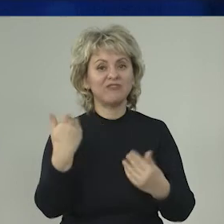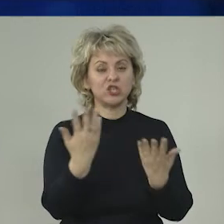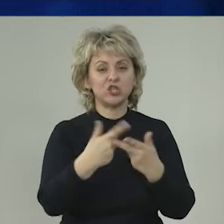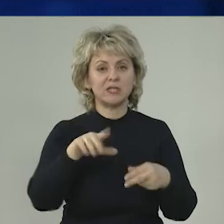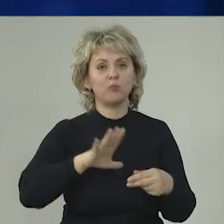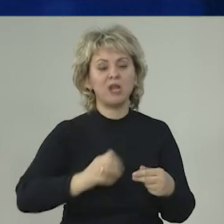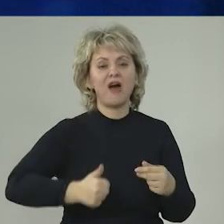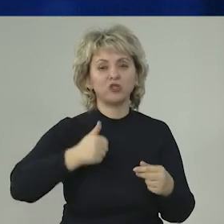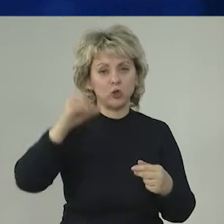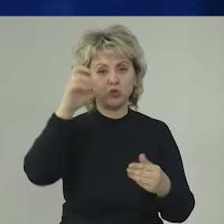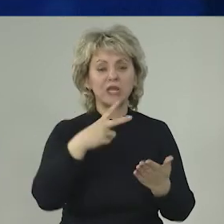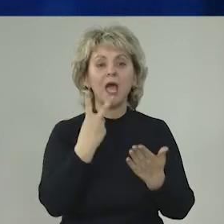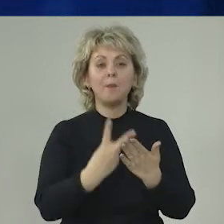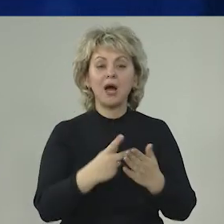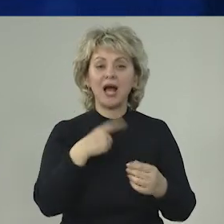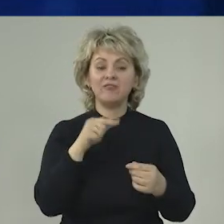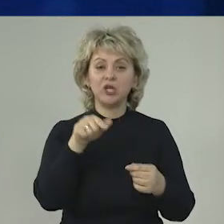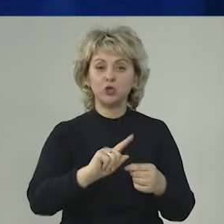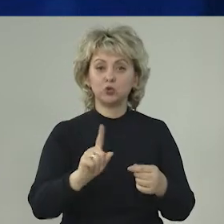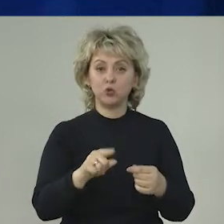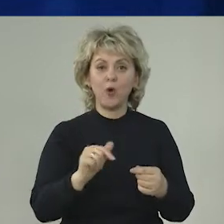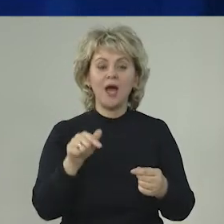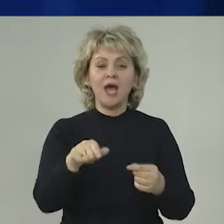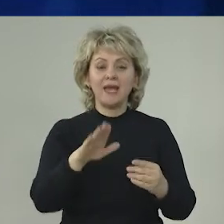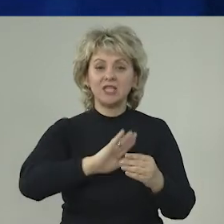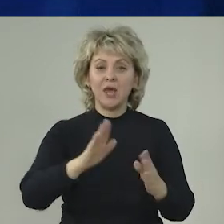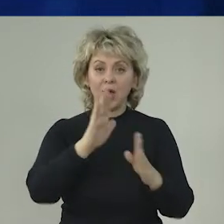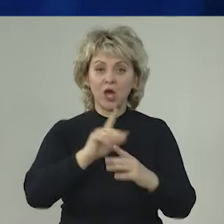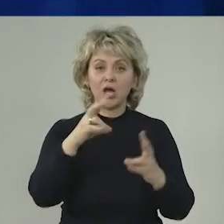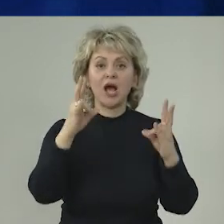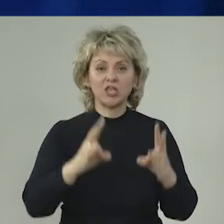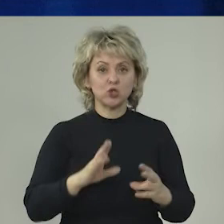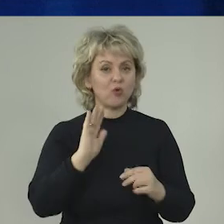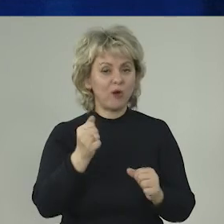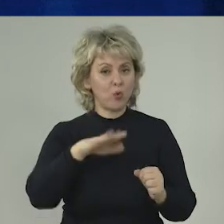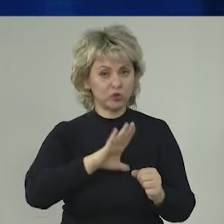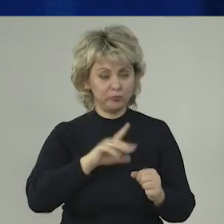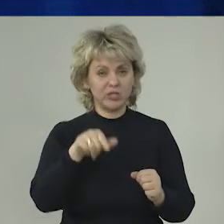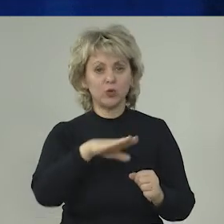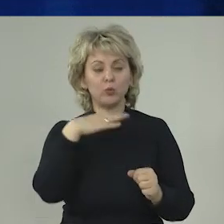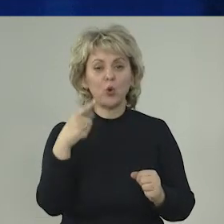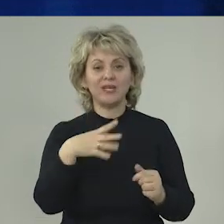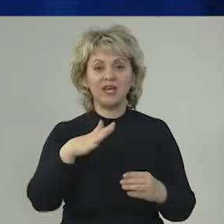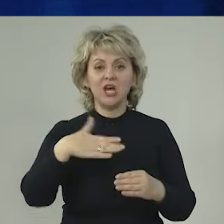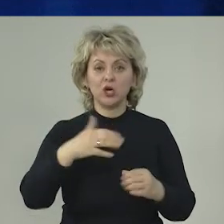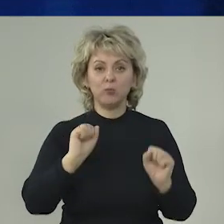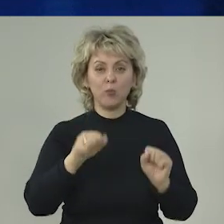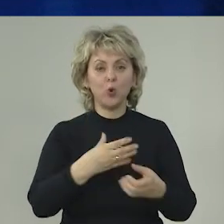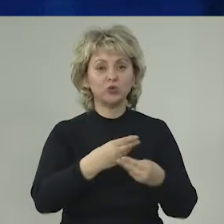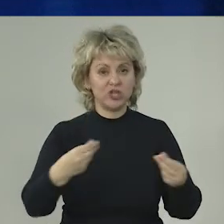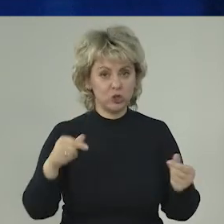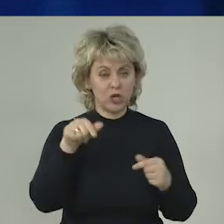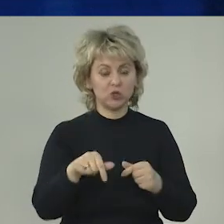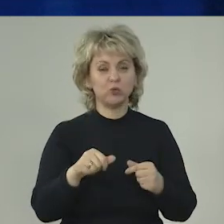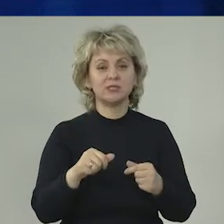в их числе, авторитетные ученые прогнозировали, что не менее экологической катастрофы, как минимум, многие виды рыб могут